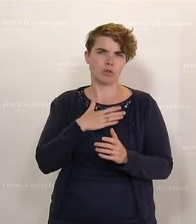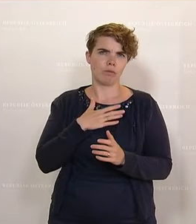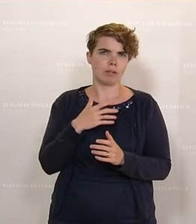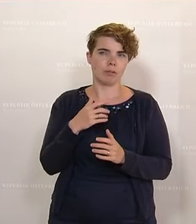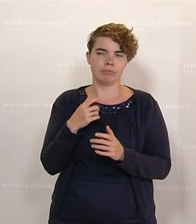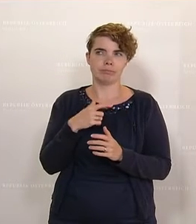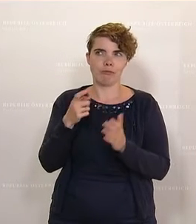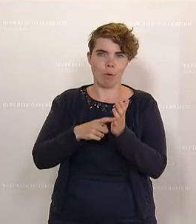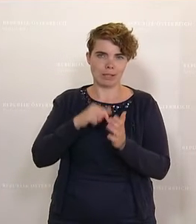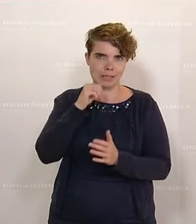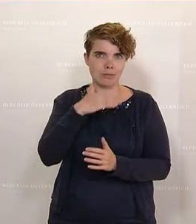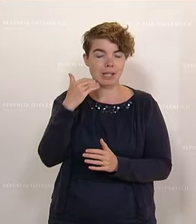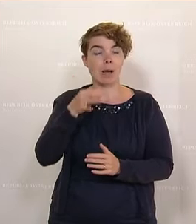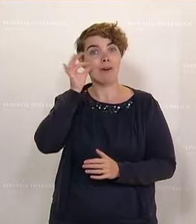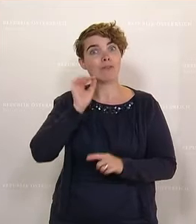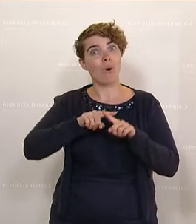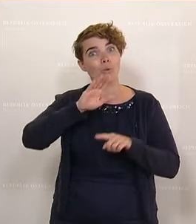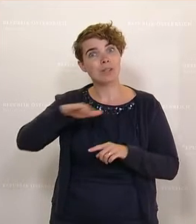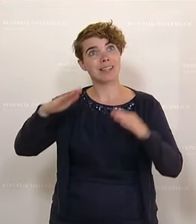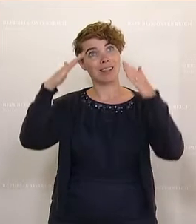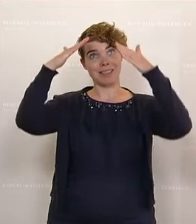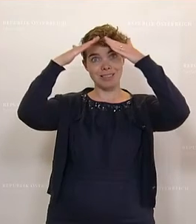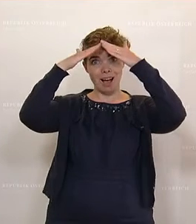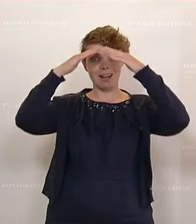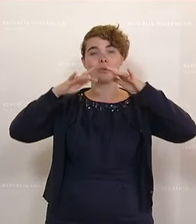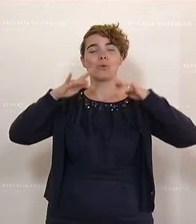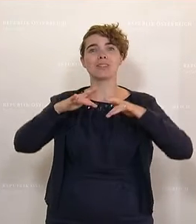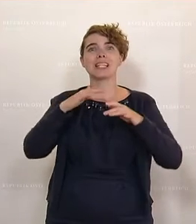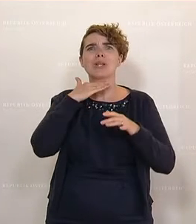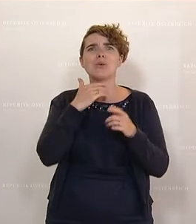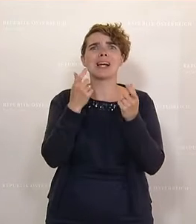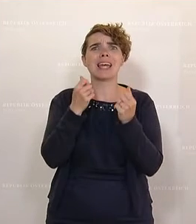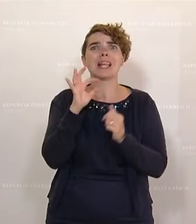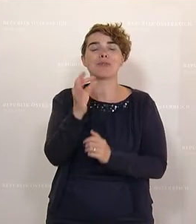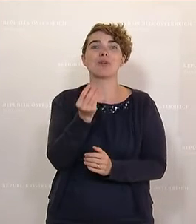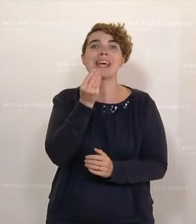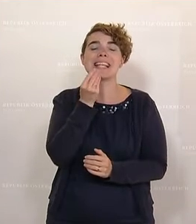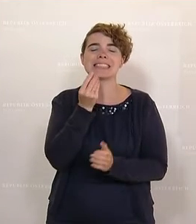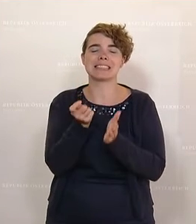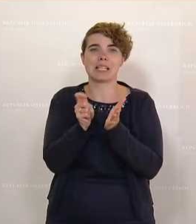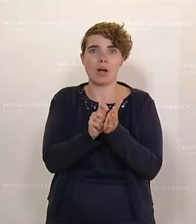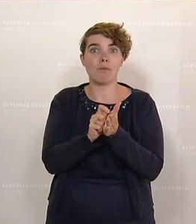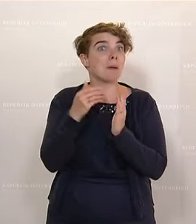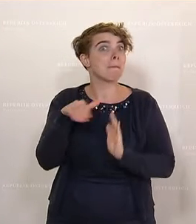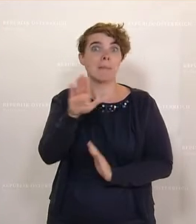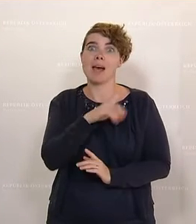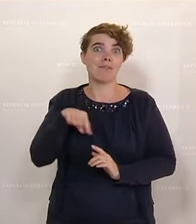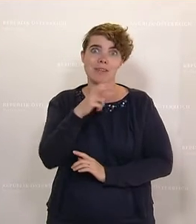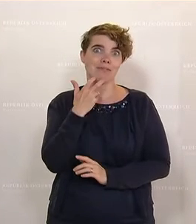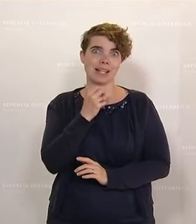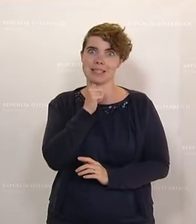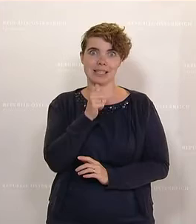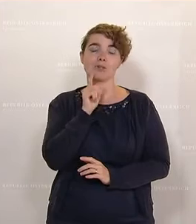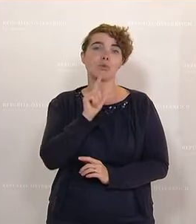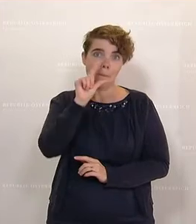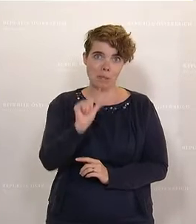und Kinder ein Dach über dem Kopf haben und ausreichend Geld zum Essen kaufen, Herr Amesbauer. Um mehr geht es hier mal nicht, um